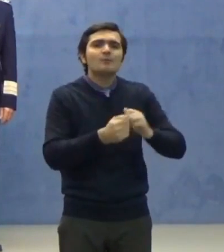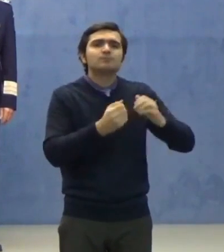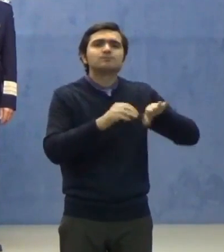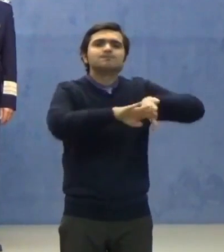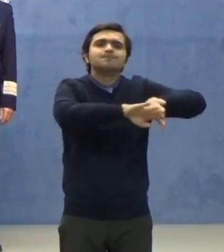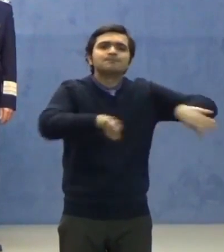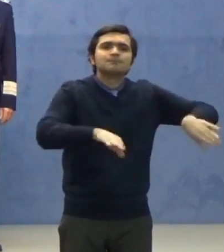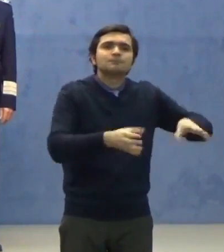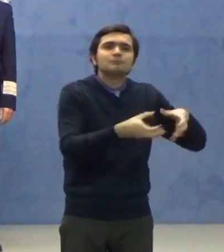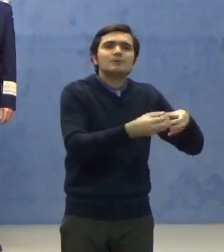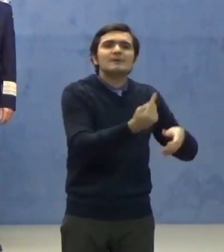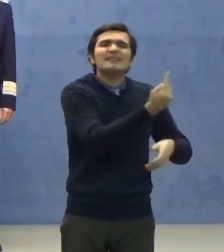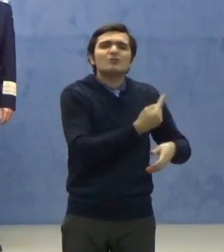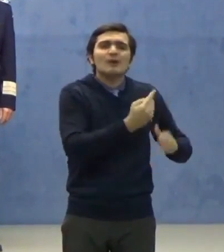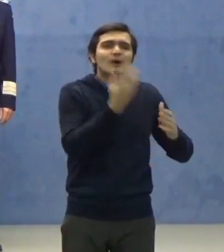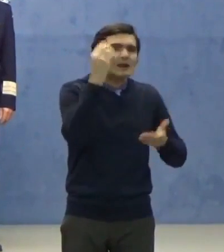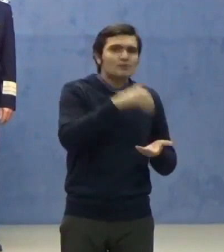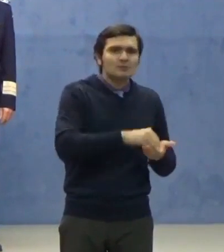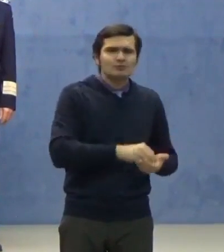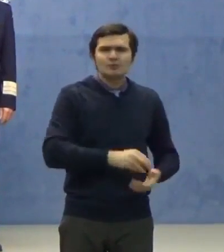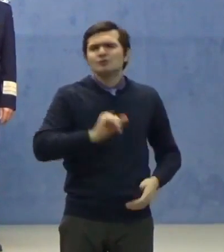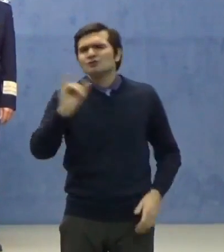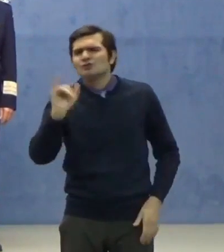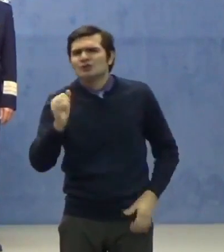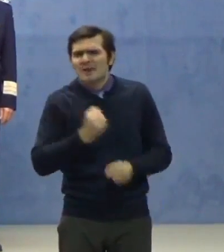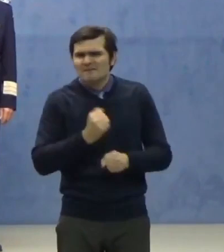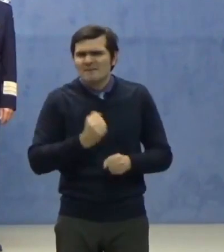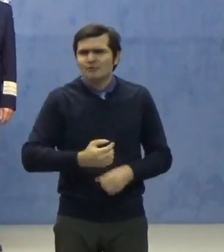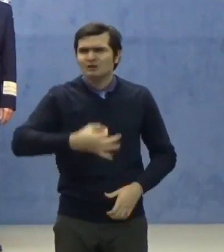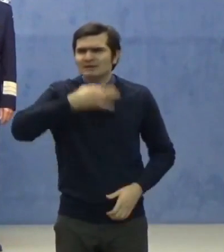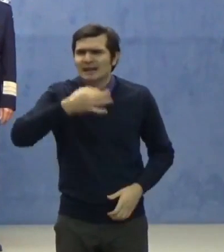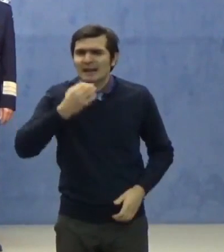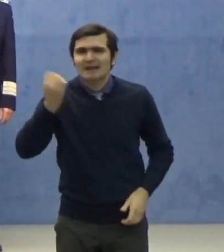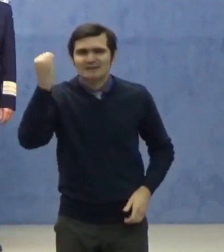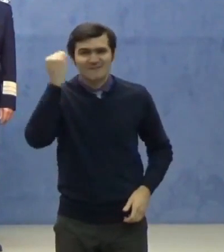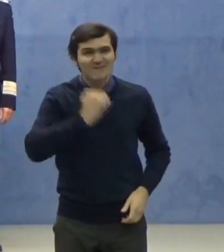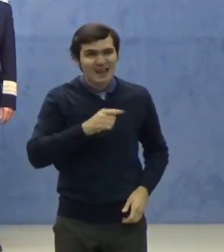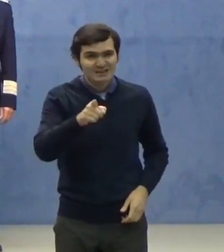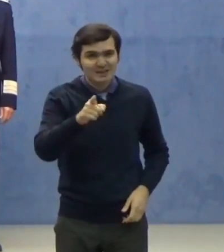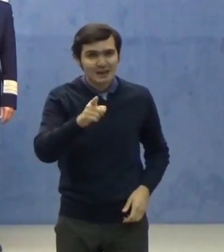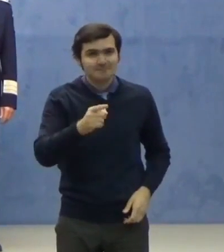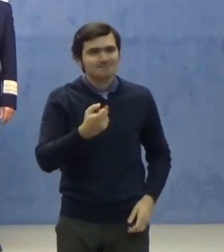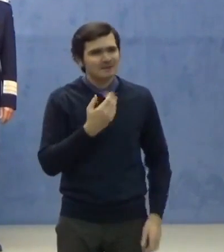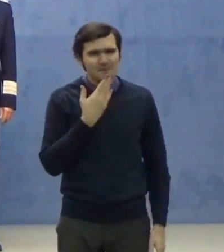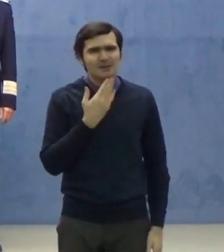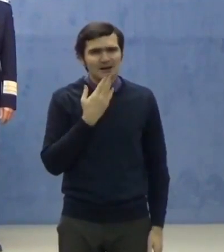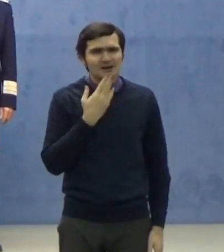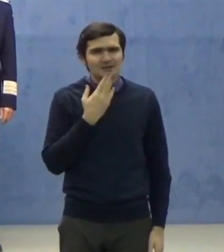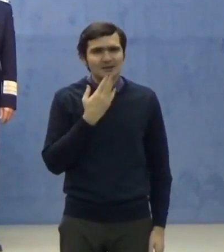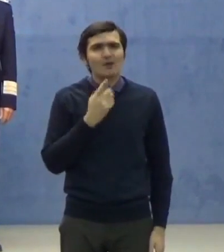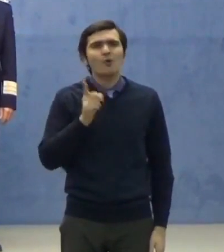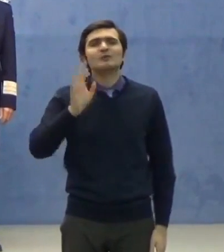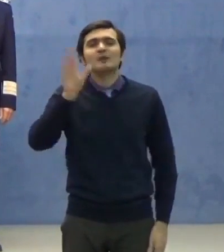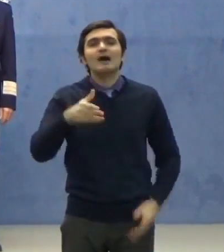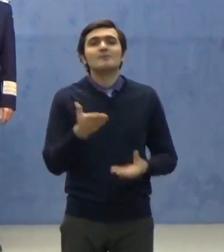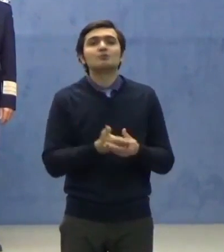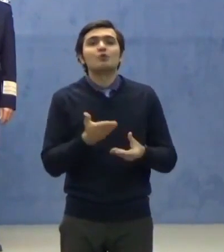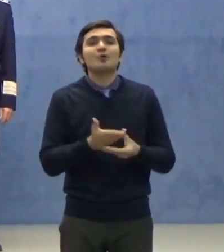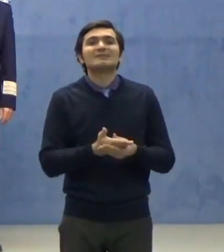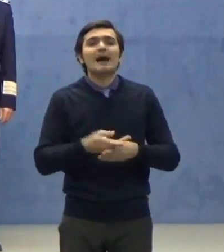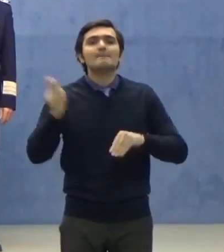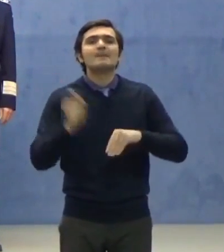iar cei care fac declarații false, din păcate, vor avea dosar penal.